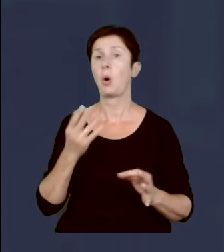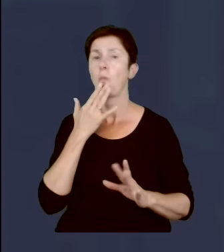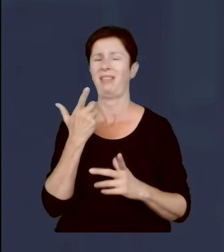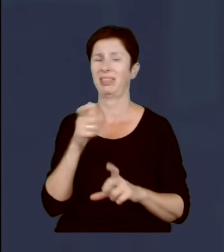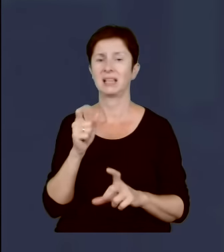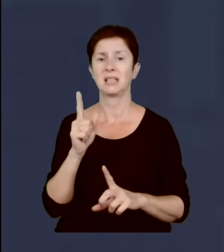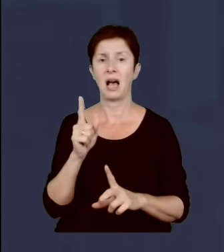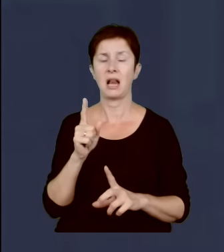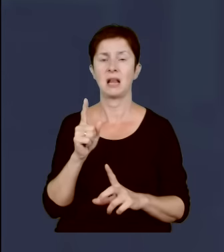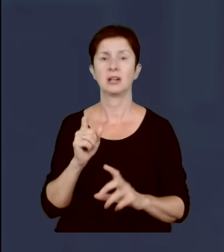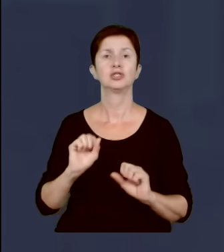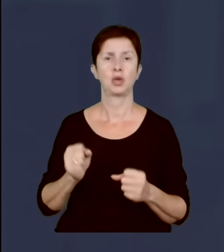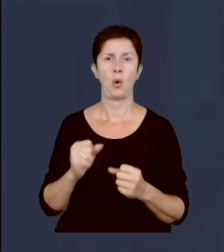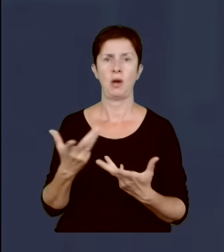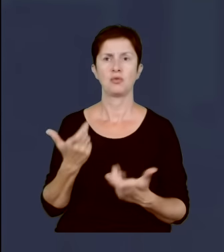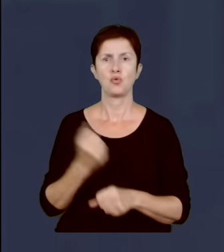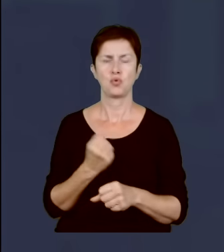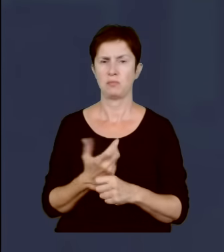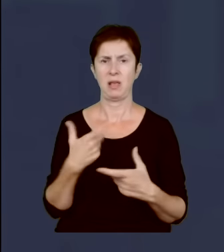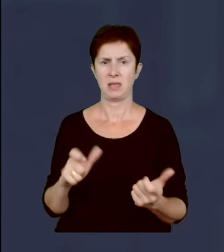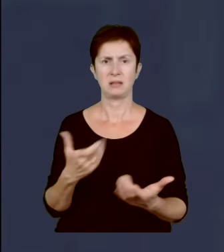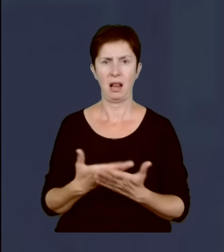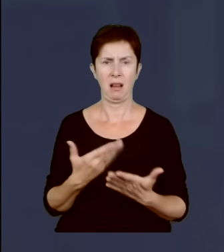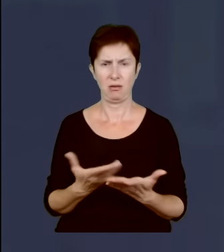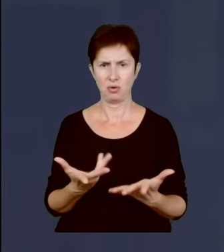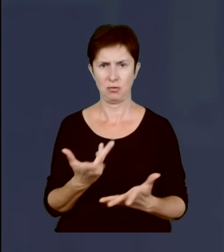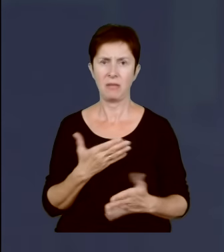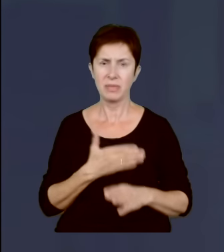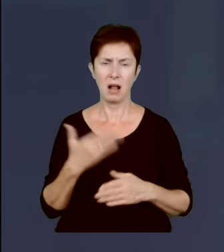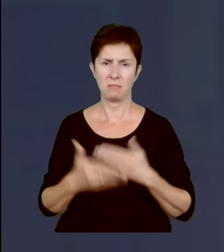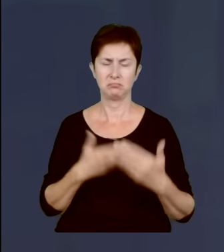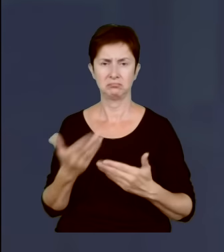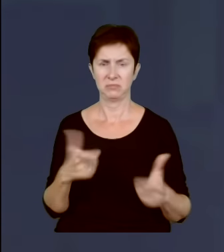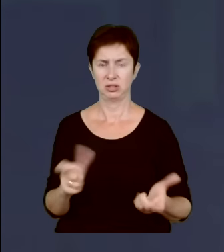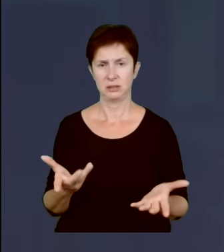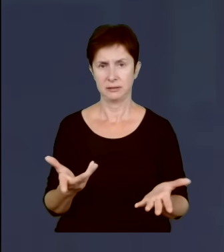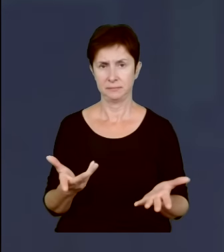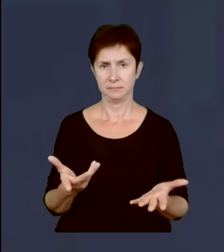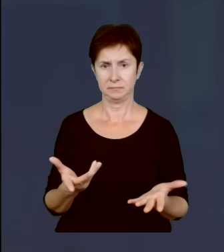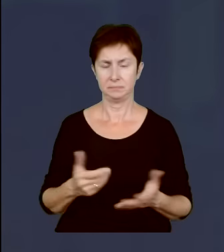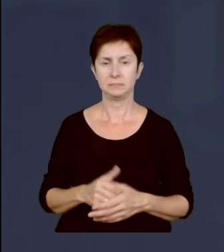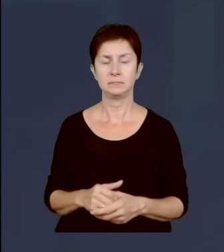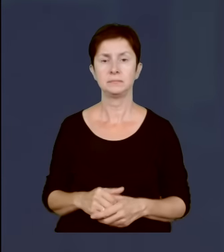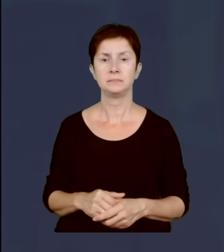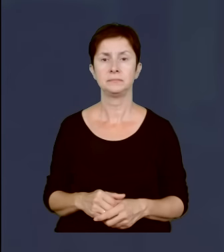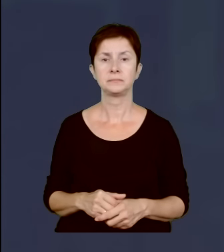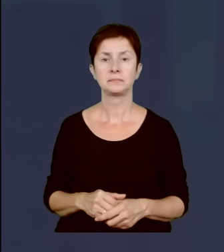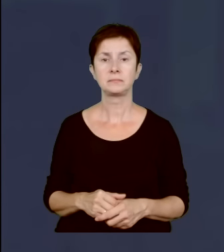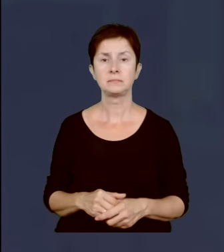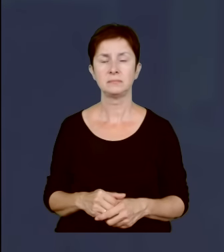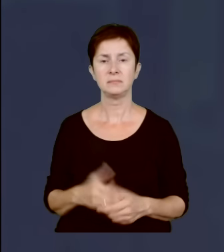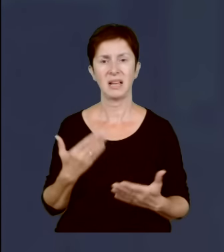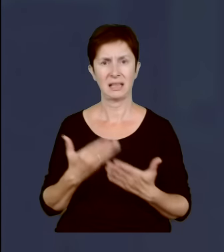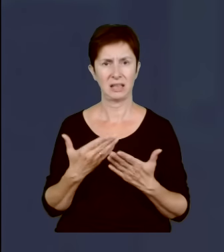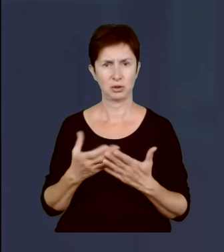w działaniach, czynach. Nie ma tych czynów, które są niezbędne do tego, żeby realnie wzmacniać polskie wojsko. I dlaczego